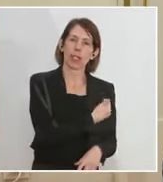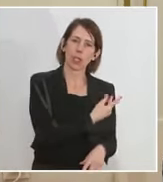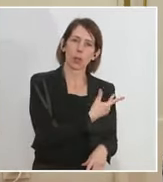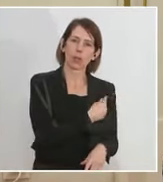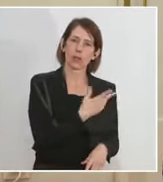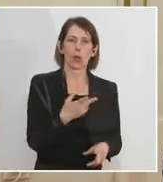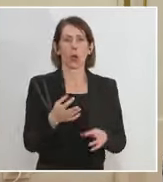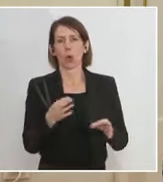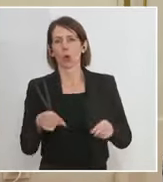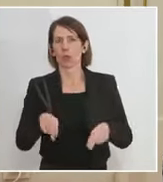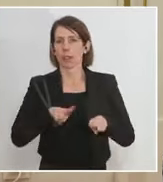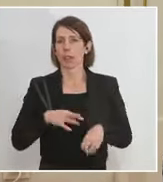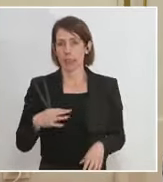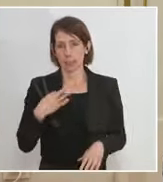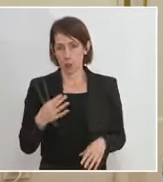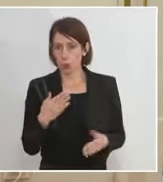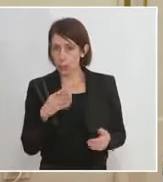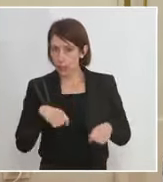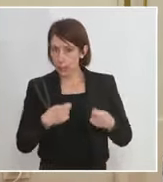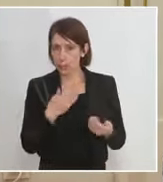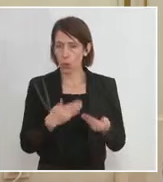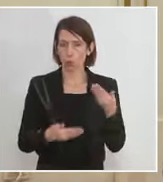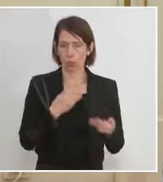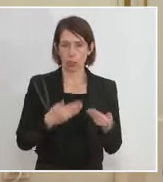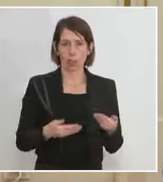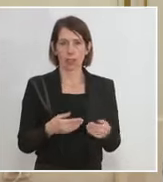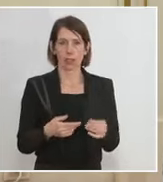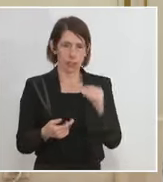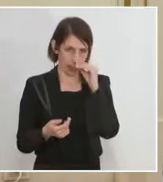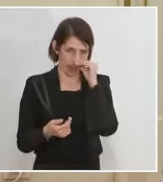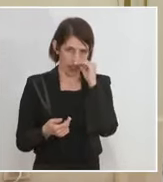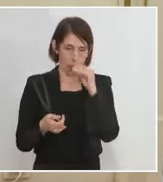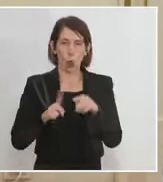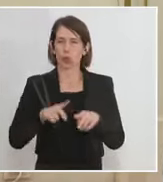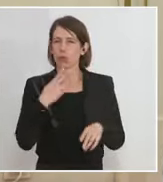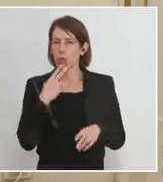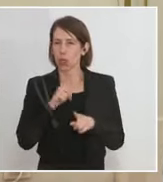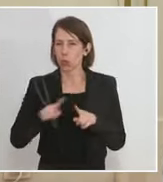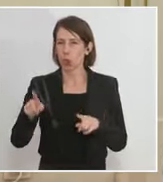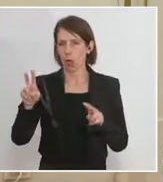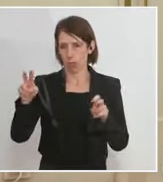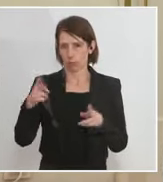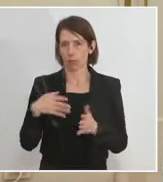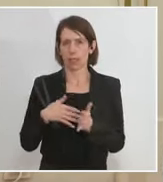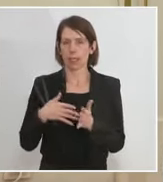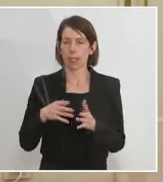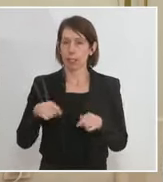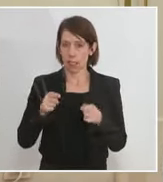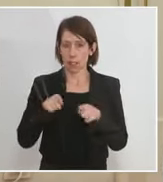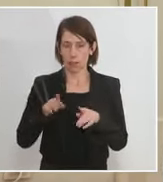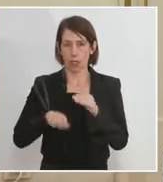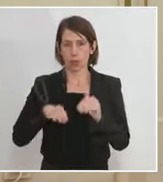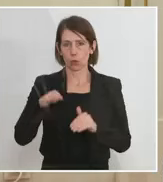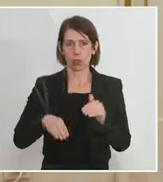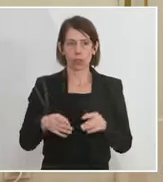zwischen jenen, die zum Beispiel geimpft sind und nur unter Anführungszeichen getestet? Und eine Frage an den Herrn Außenminister. Deutschland hebt